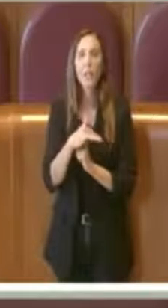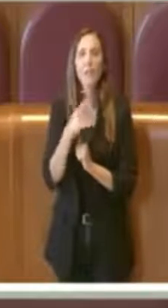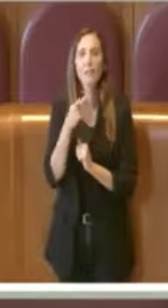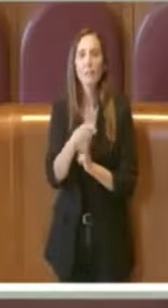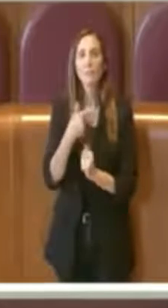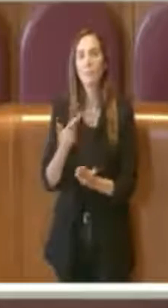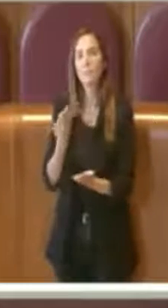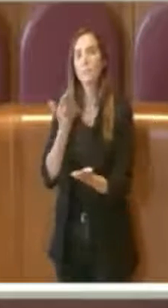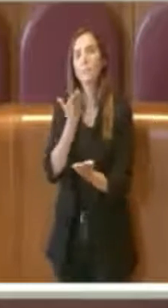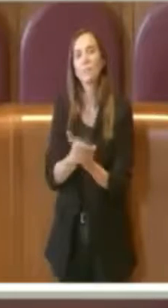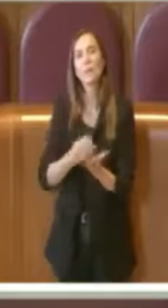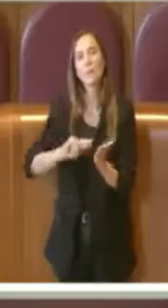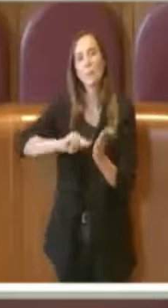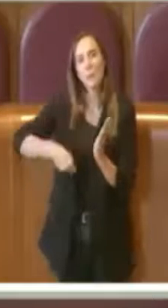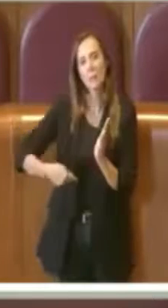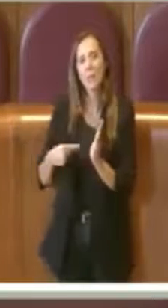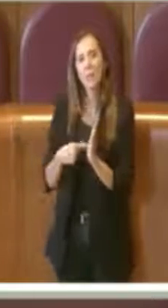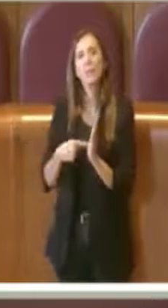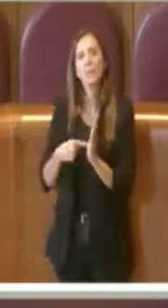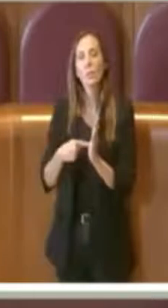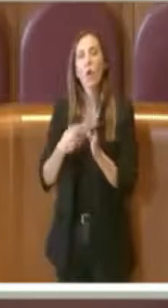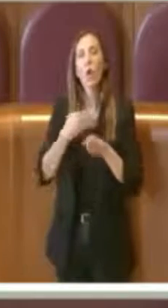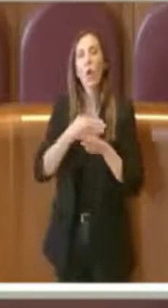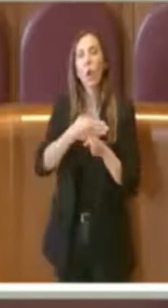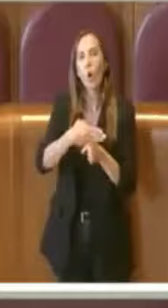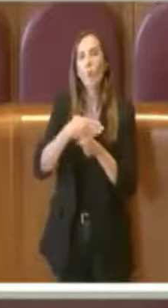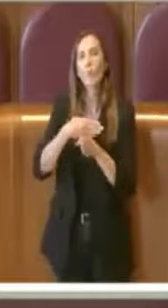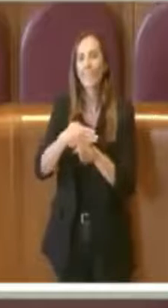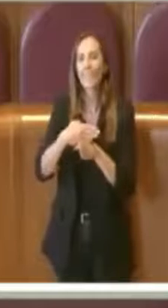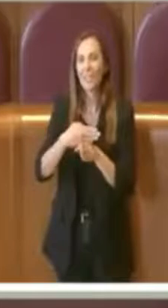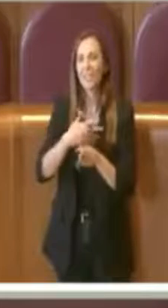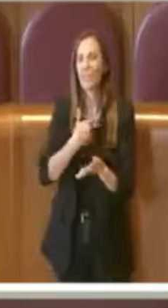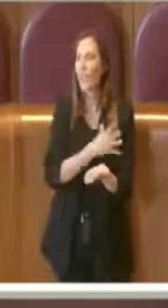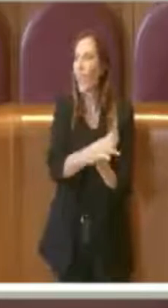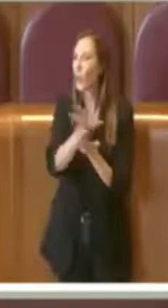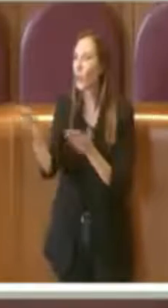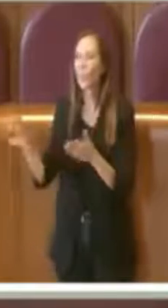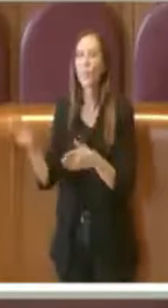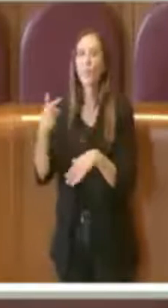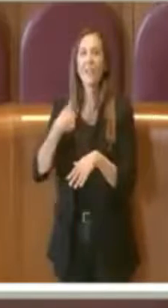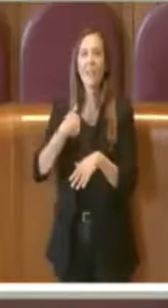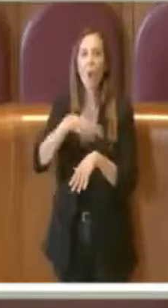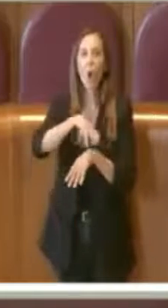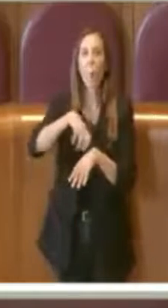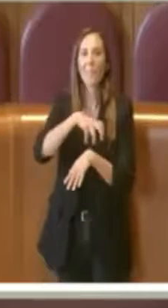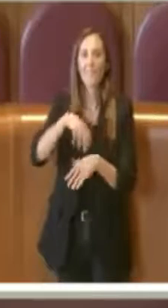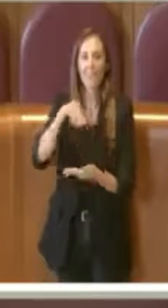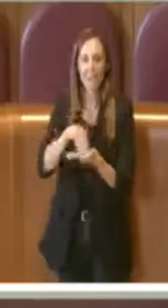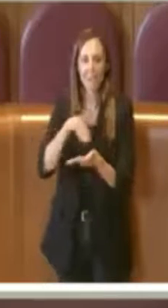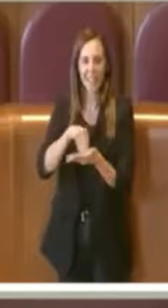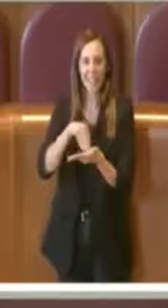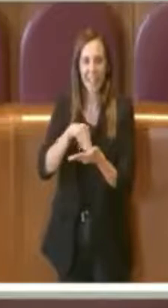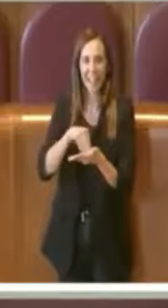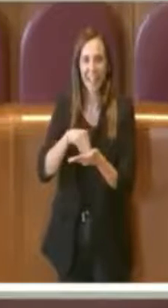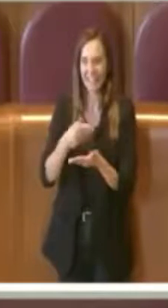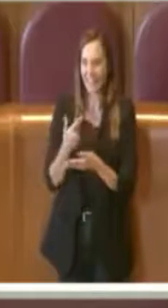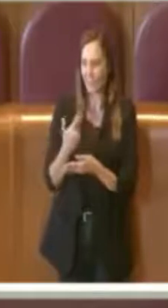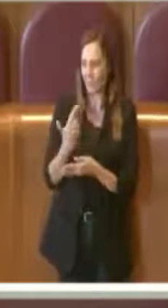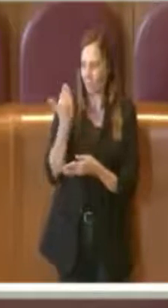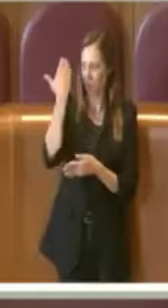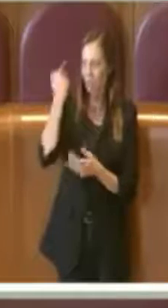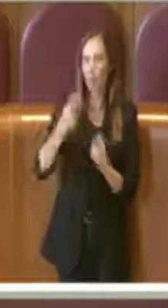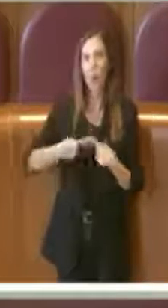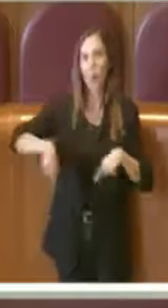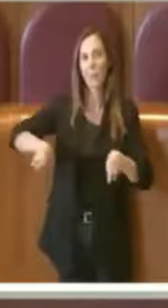questo emendamento di commissione condiviso fra tutti i commissari presenti qualche seduta fa appunto in commissione bilancio.